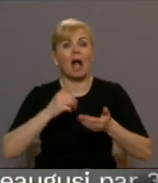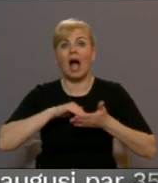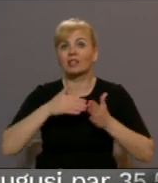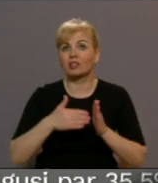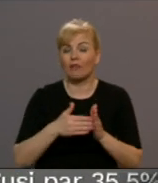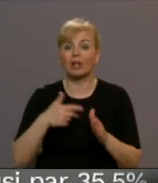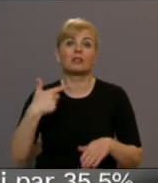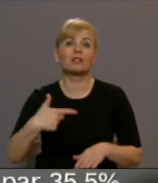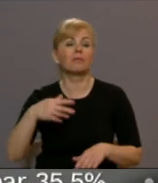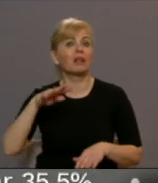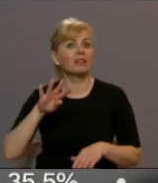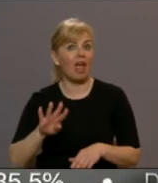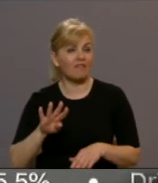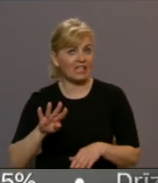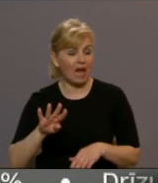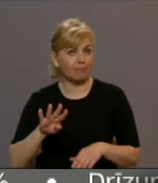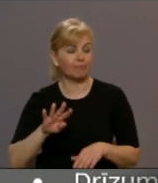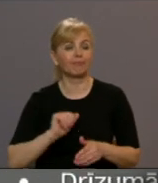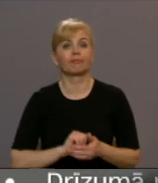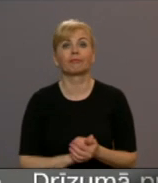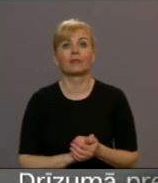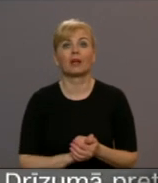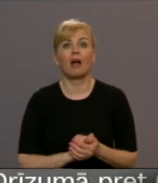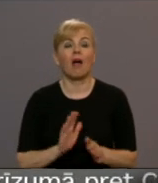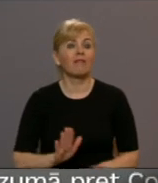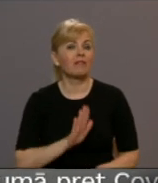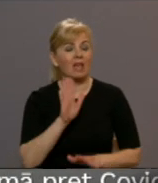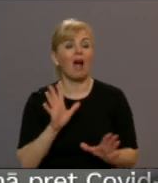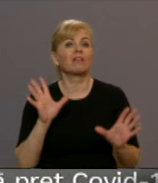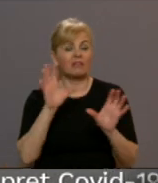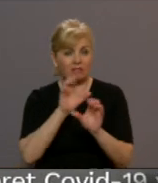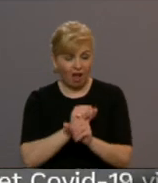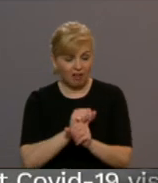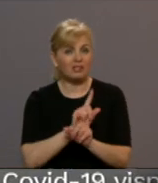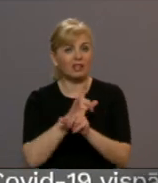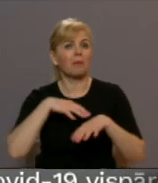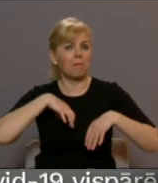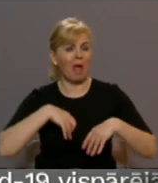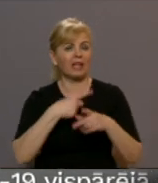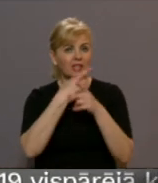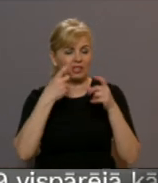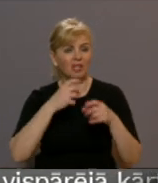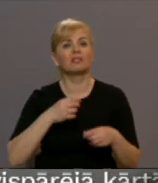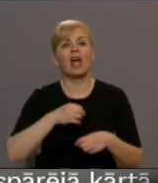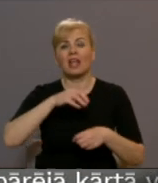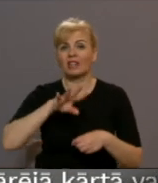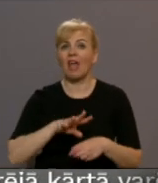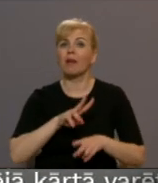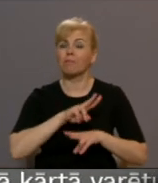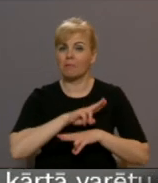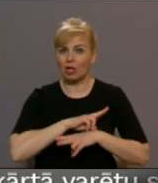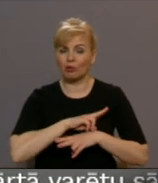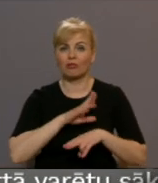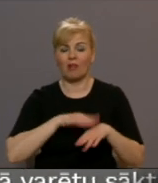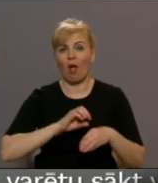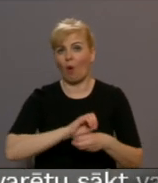gaita ir 79 pacientam. Dienakas laikā saņemtas ziņas par 19 ar koronavīrusu saistītiem